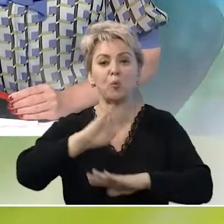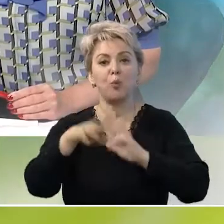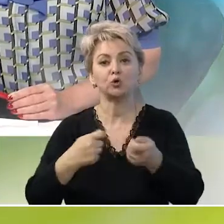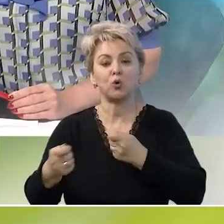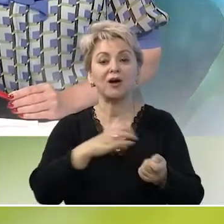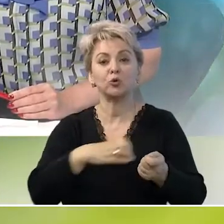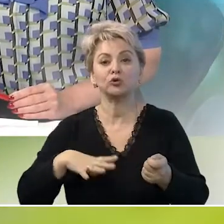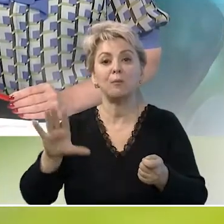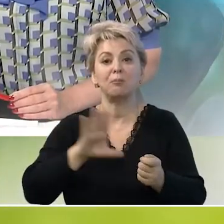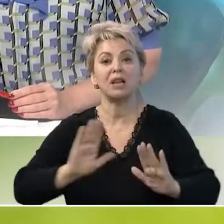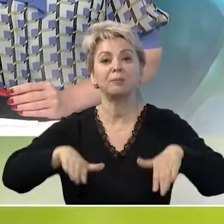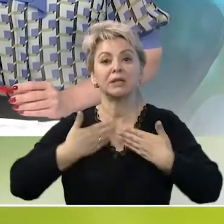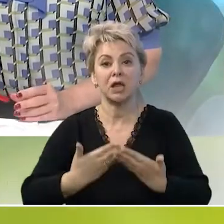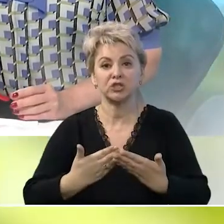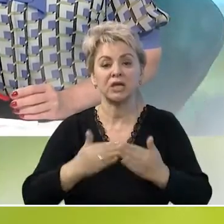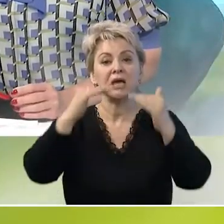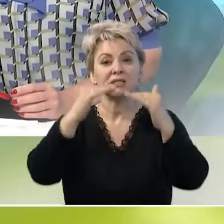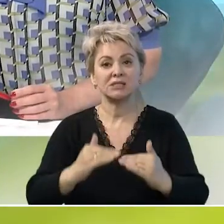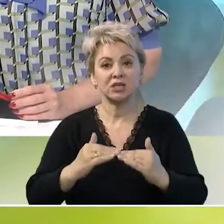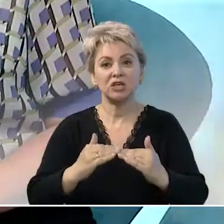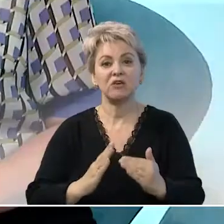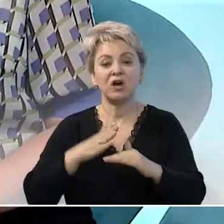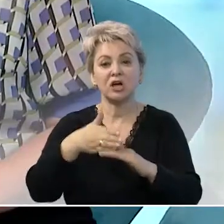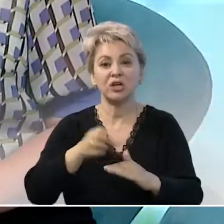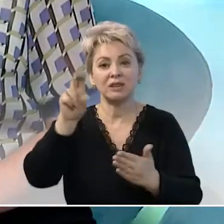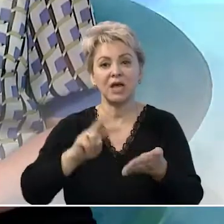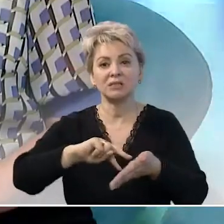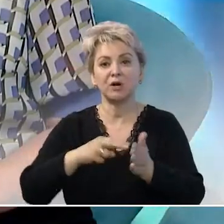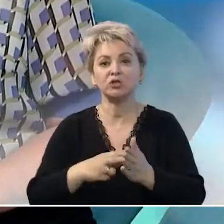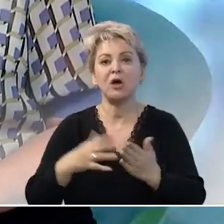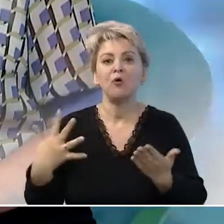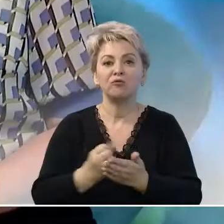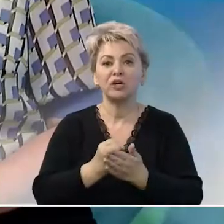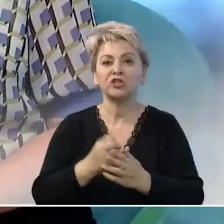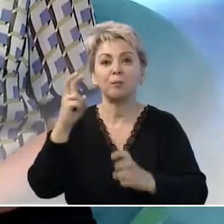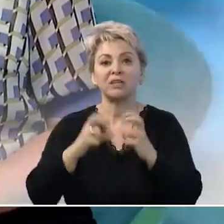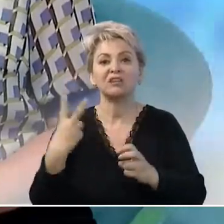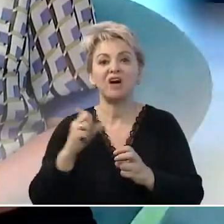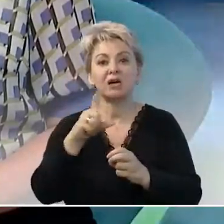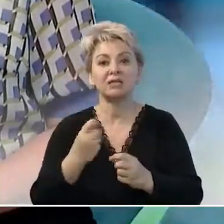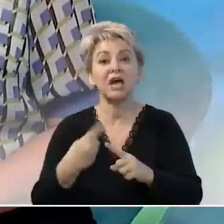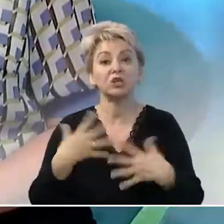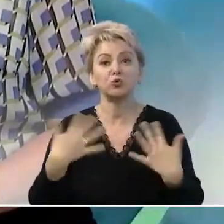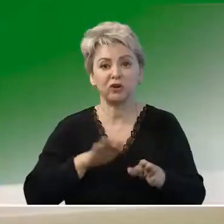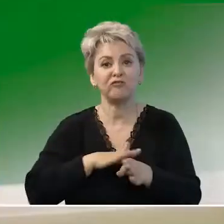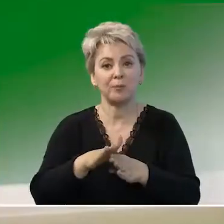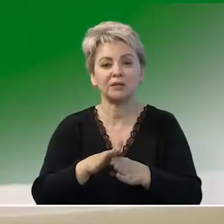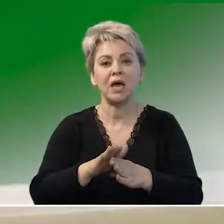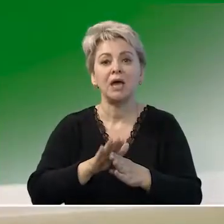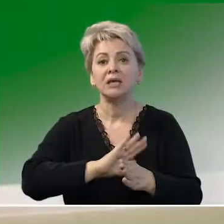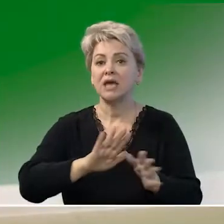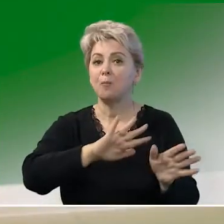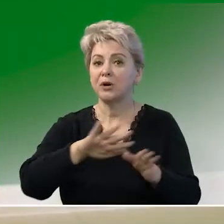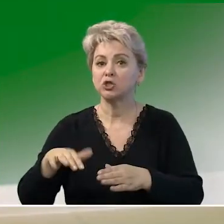губернатора, прозвучало предложение снизить порог вхождения в нацпроект по выручке предприятия вдвое. Это уже сделано? Да, не